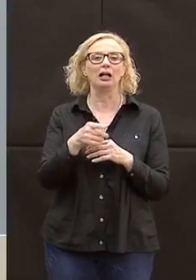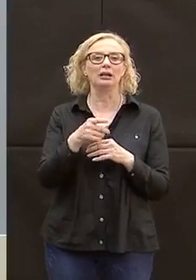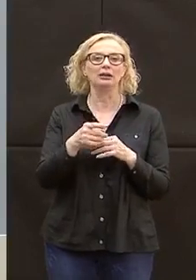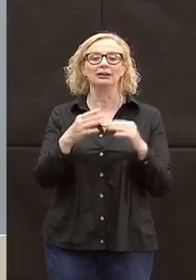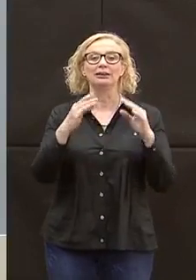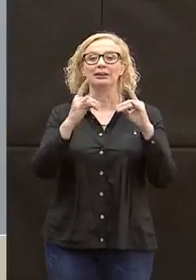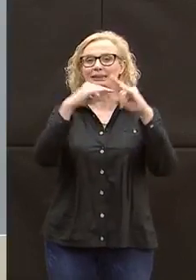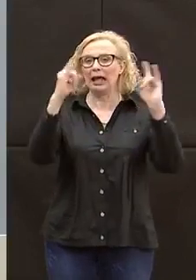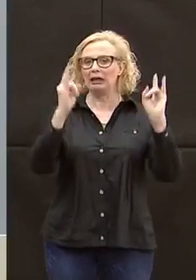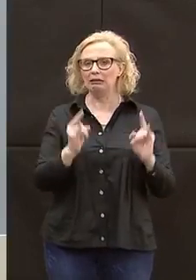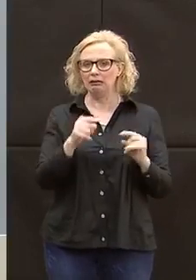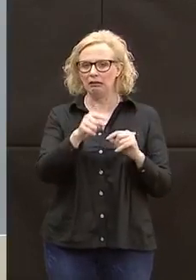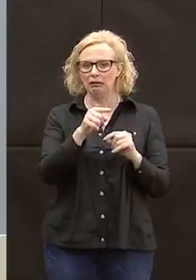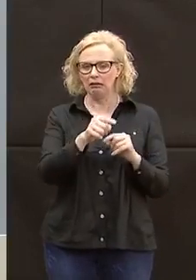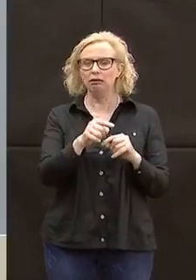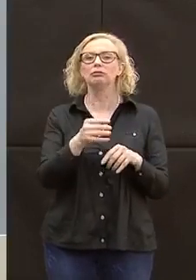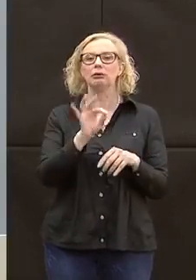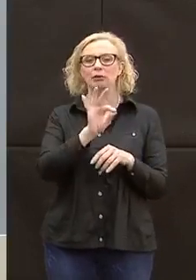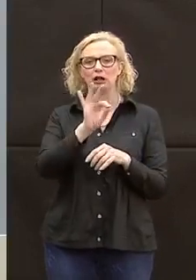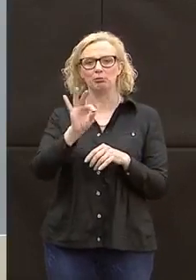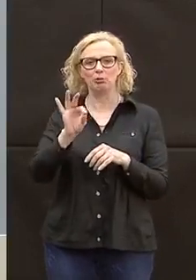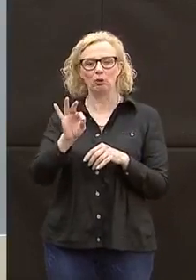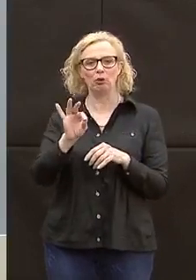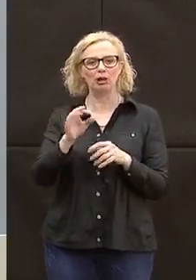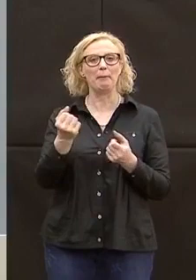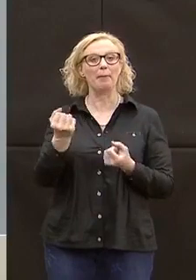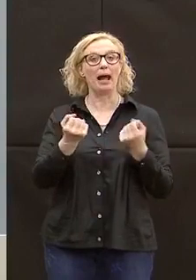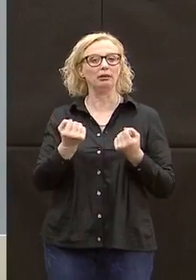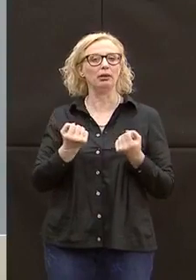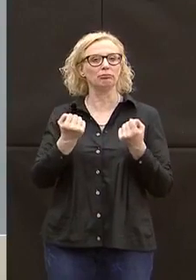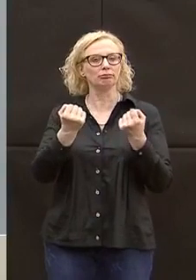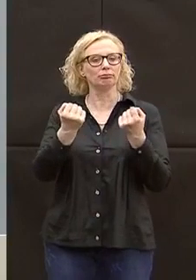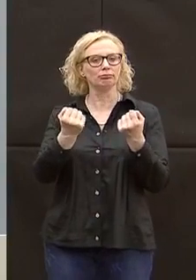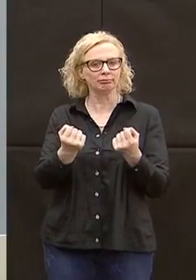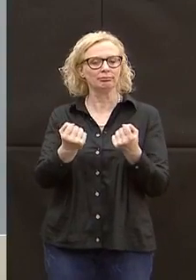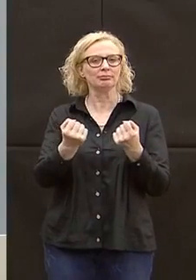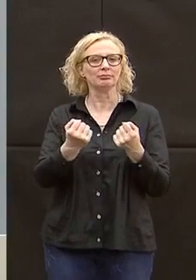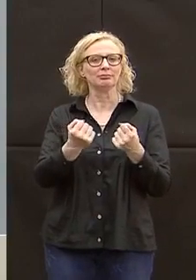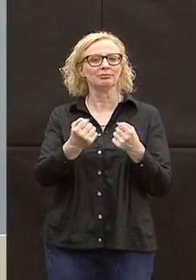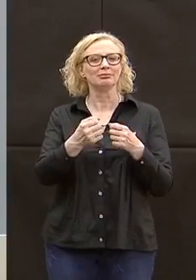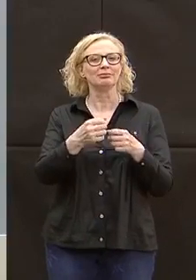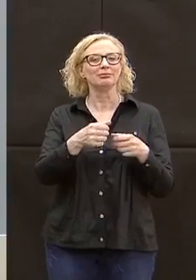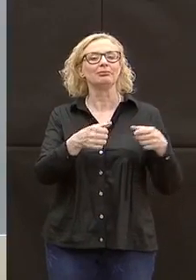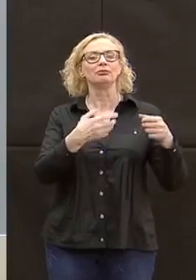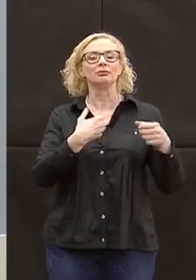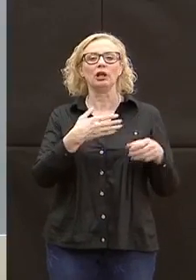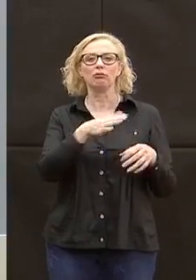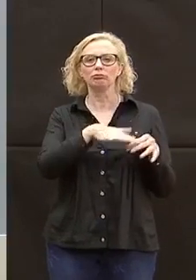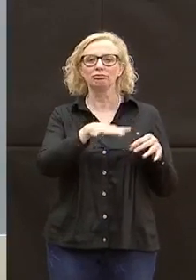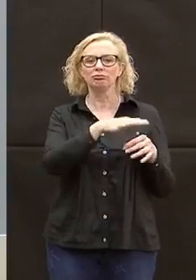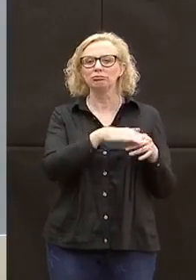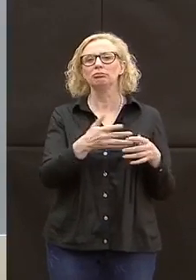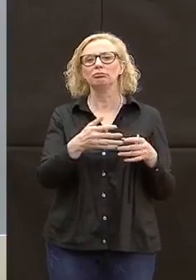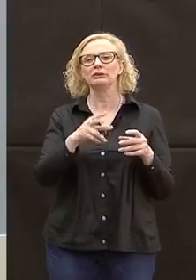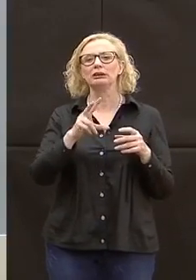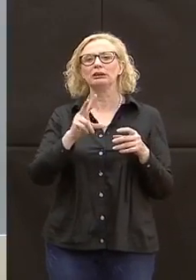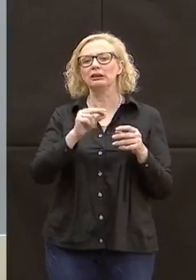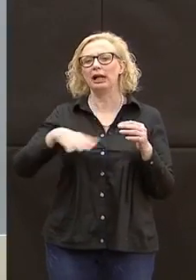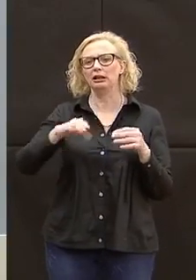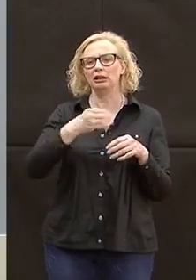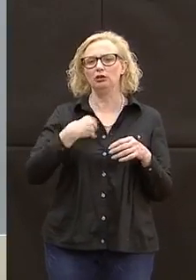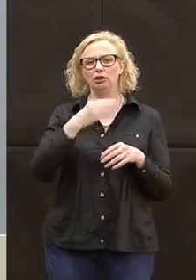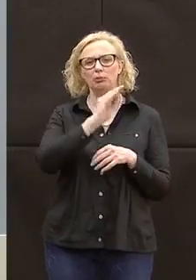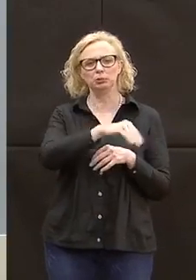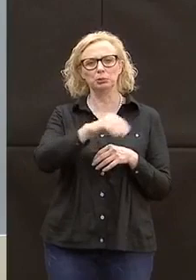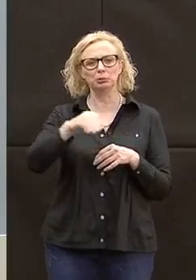chiamati in questo modo, appunto arrivano con la propria macchina in queste sedi territoriali distribuite su tutto il territorio